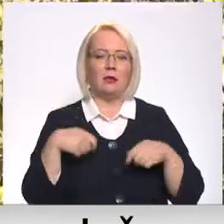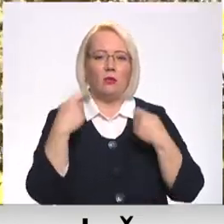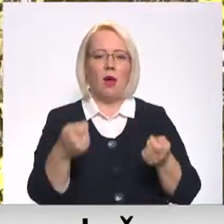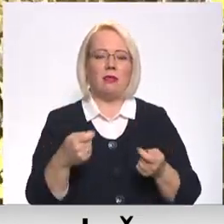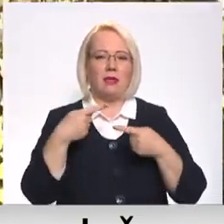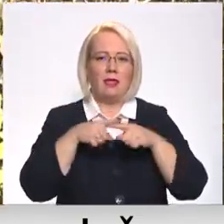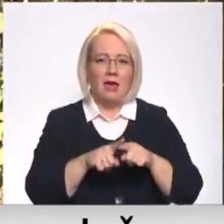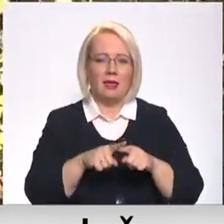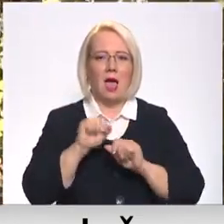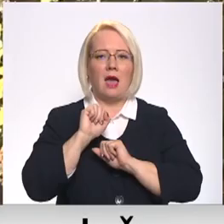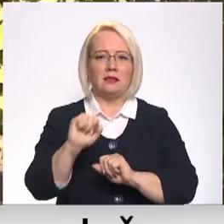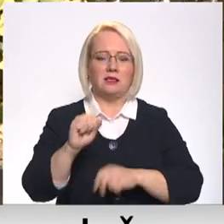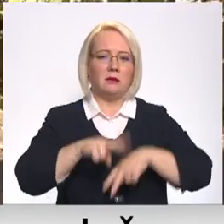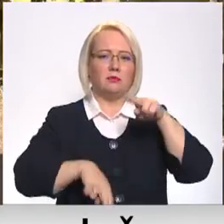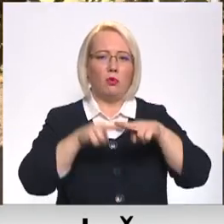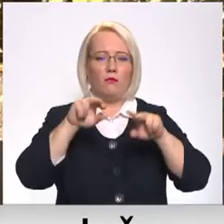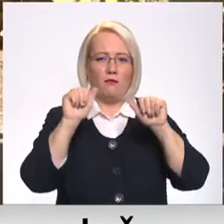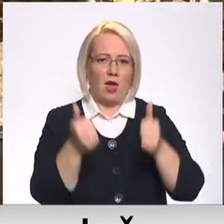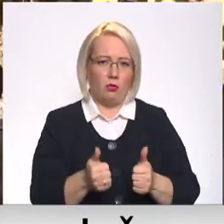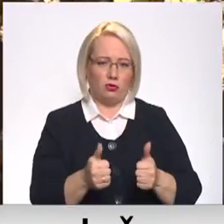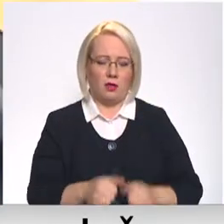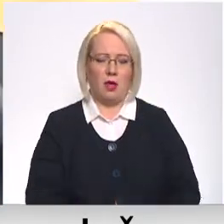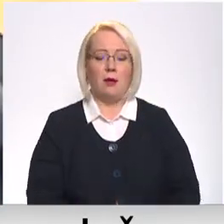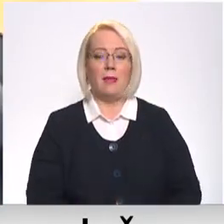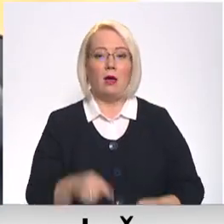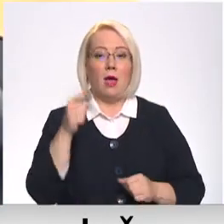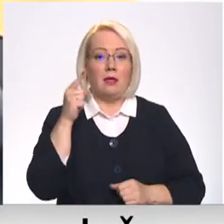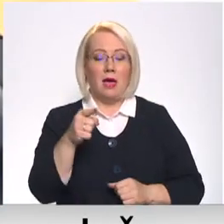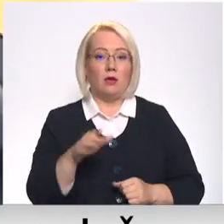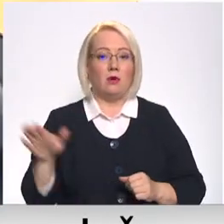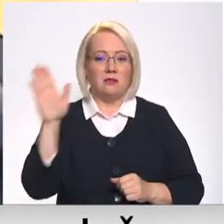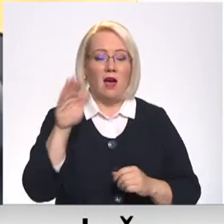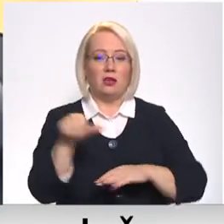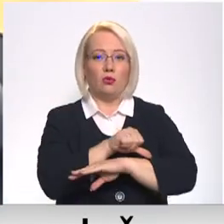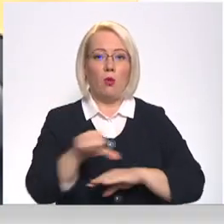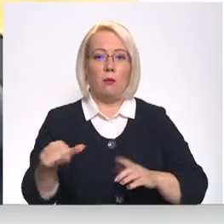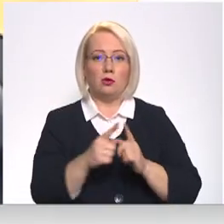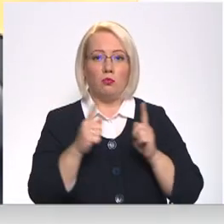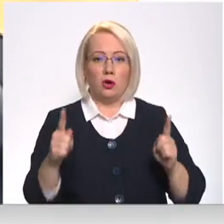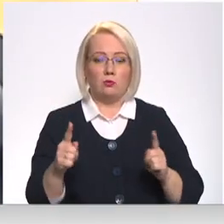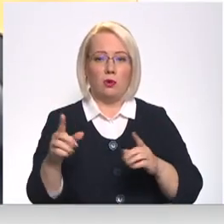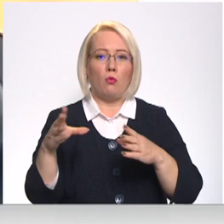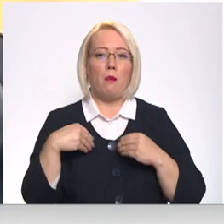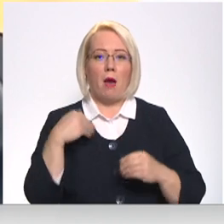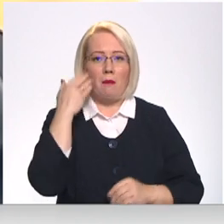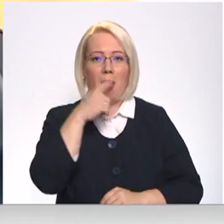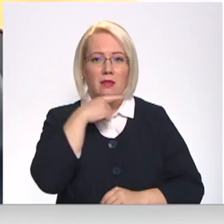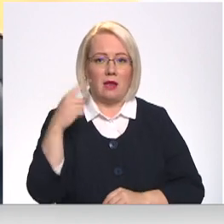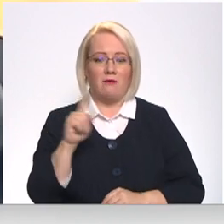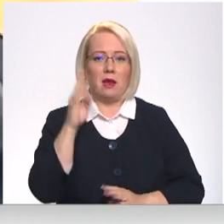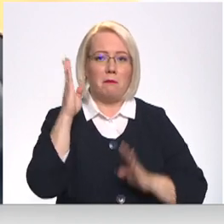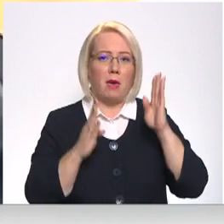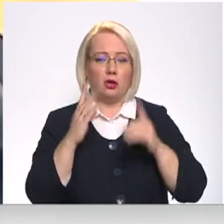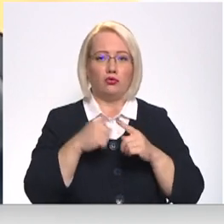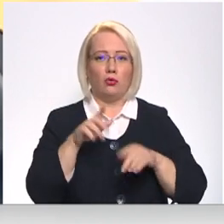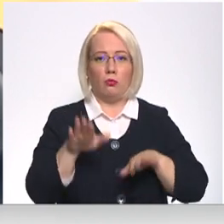aizsardzības būju veidošanai. Tajos valsts robežas posmos, kas mums ir kopīgi ar Baltkrievī, pamatāja mešas un